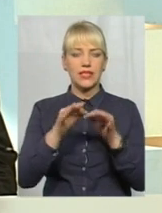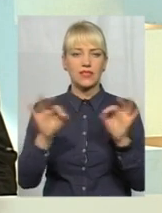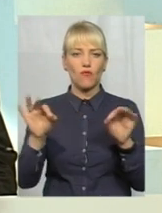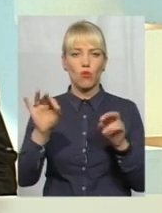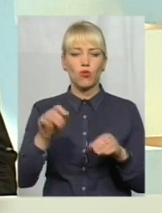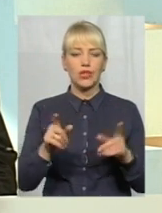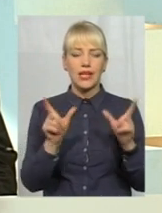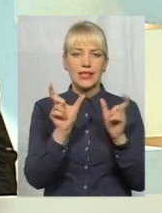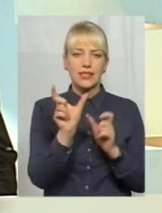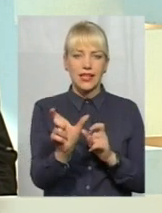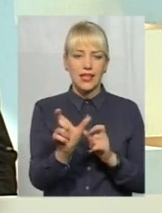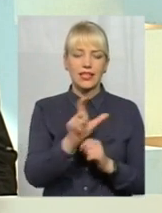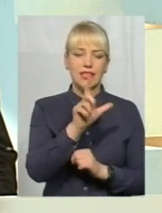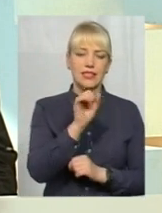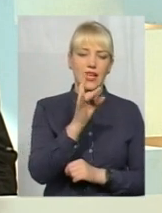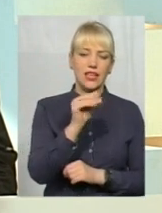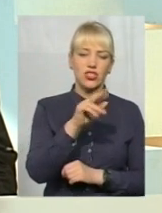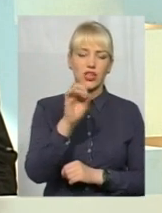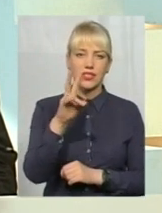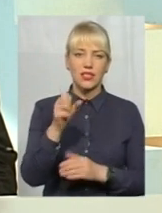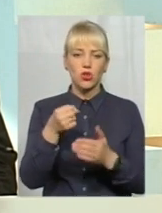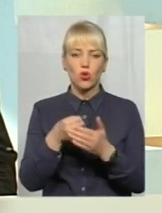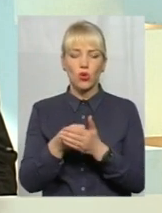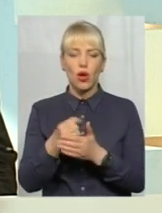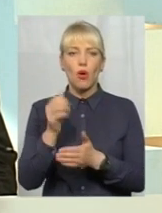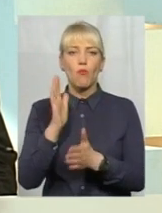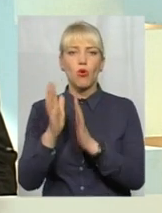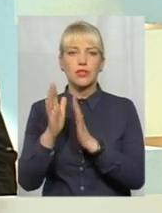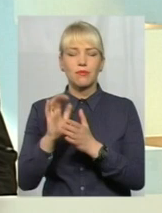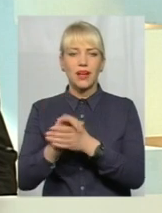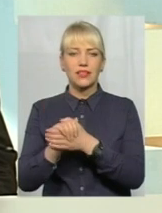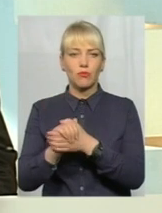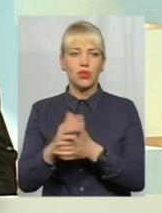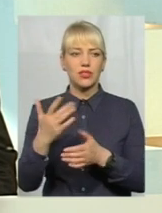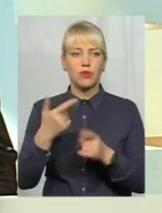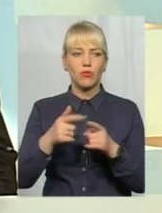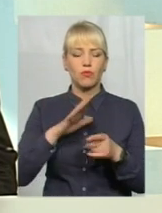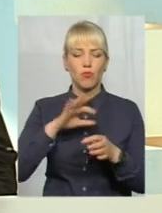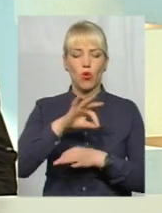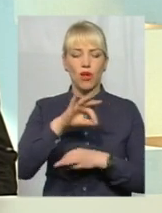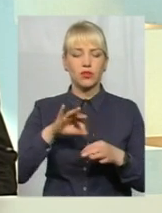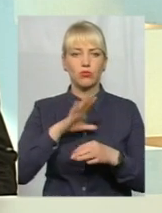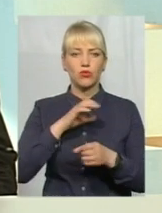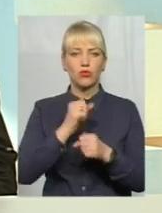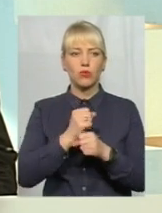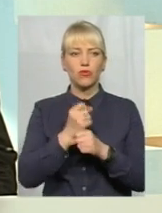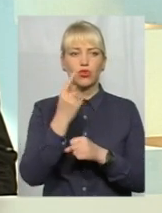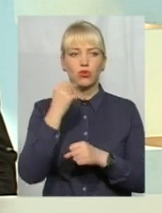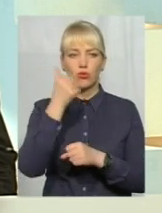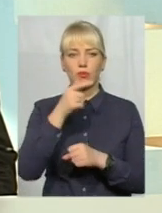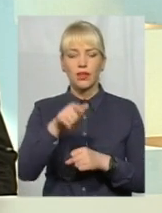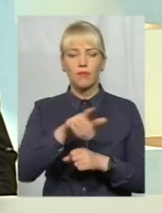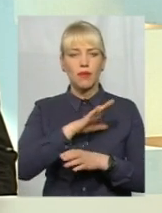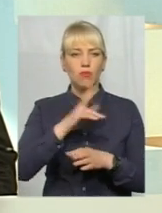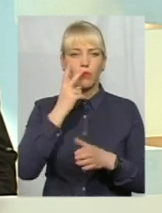від Зарічанської до проспекту Миру, який був зроблений той проєкт, здається, що в 2011 році, не було передбачено